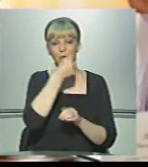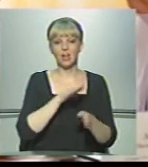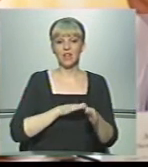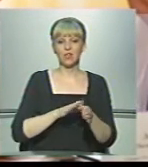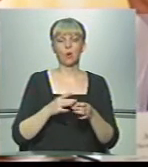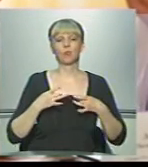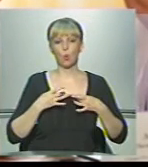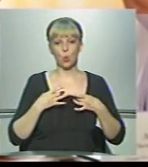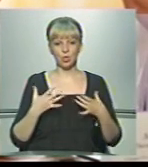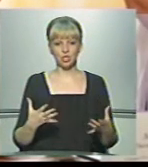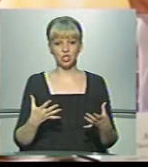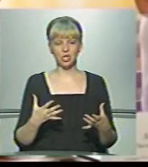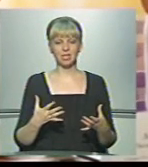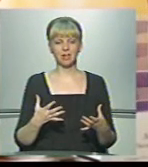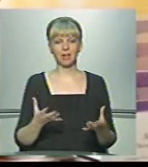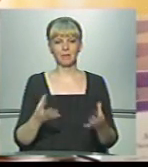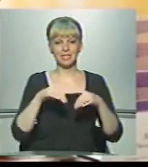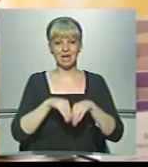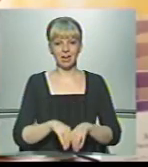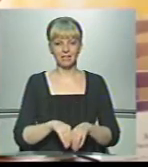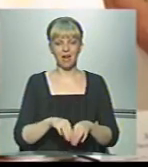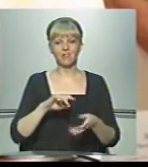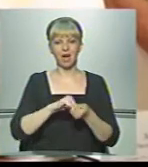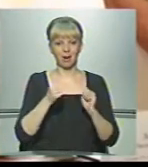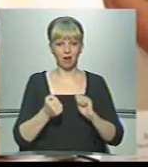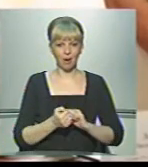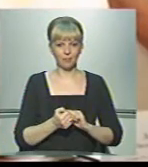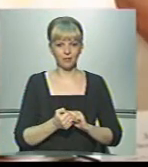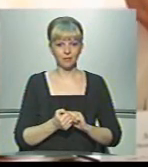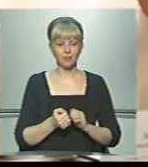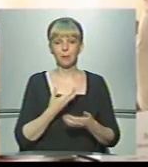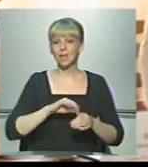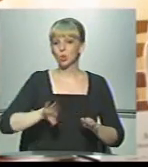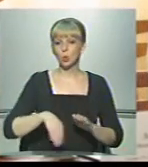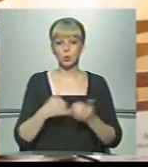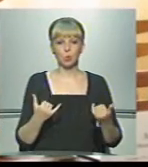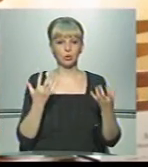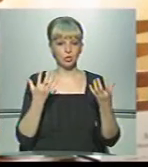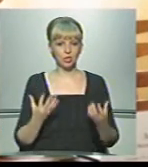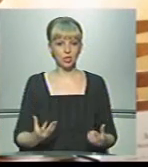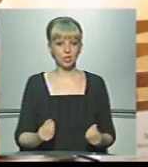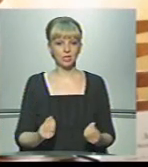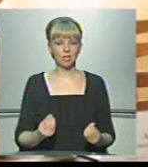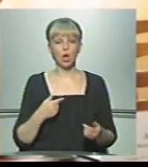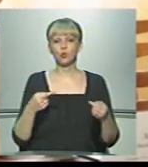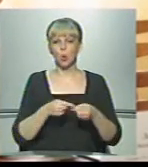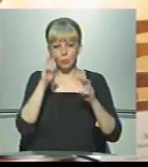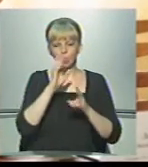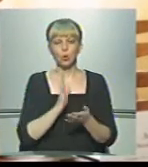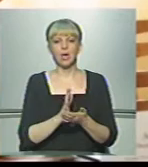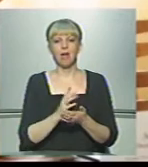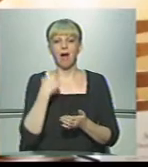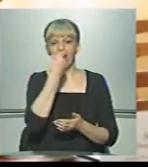урочистке закладення наріжного каменя. Ми до сьогоднішнього дня точно не знаємо, хто є